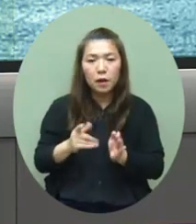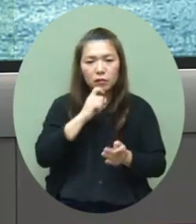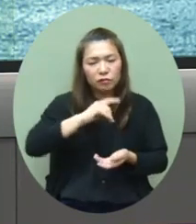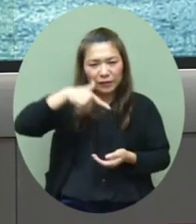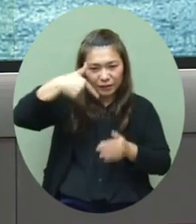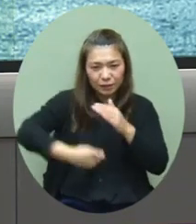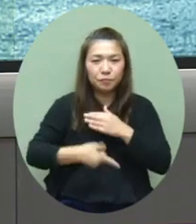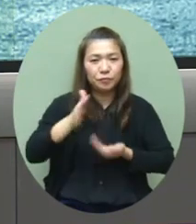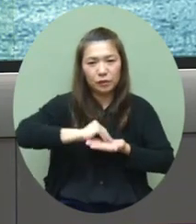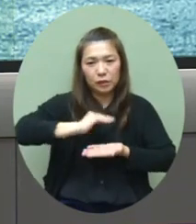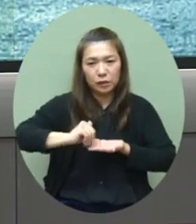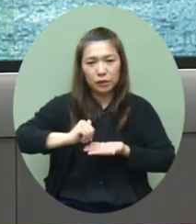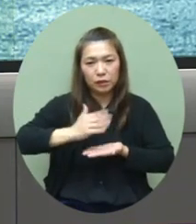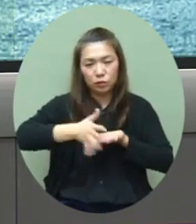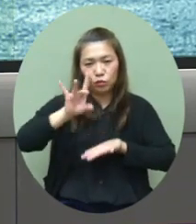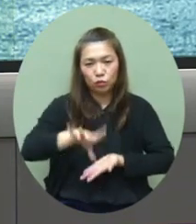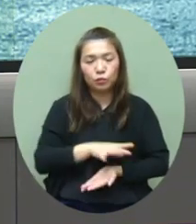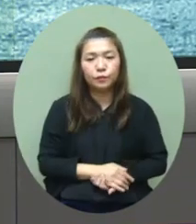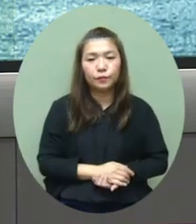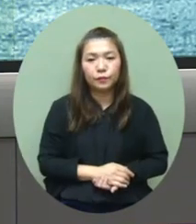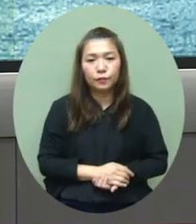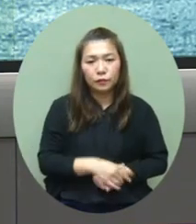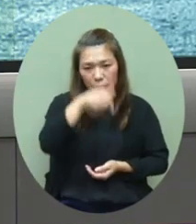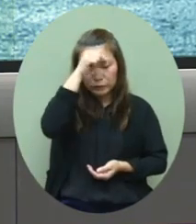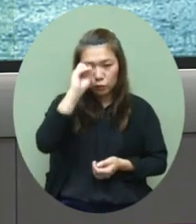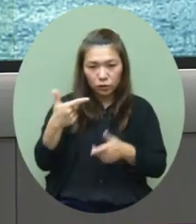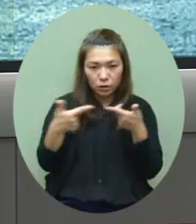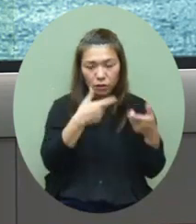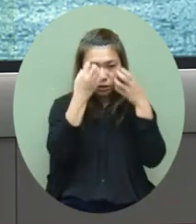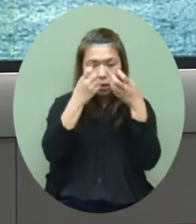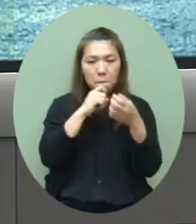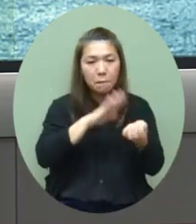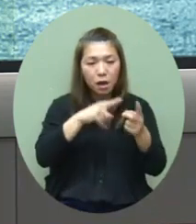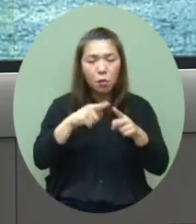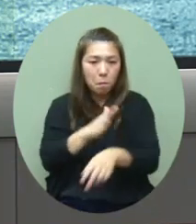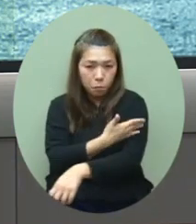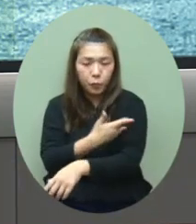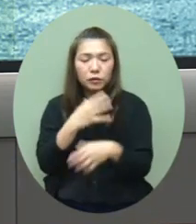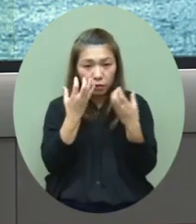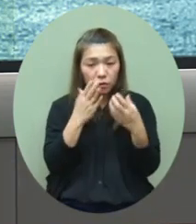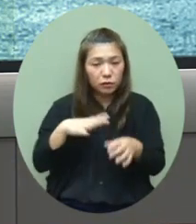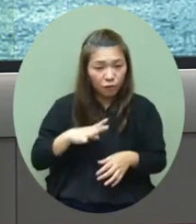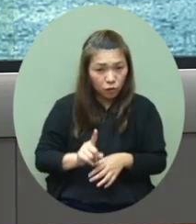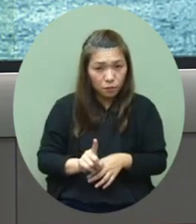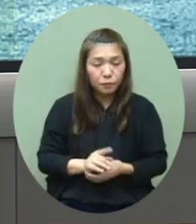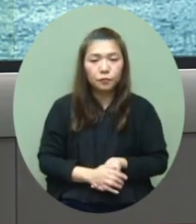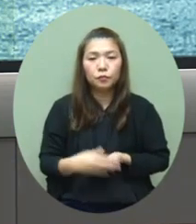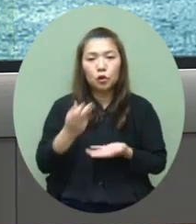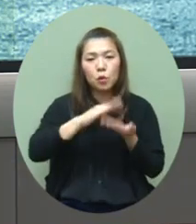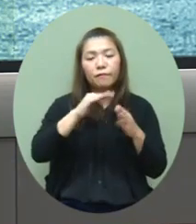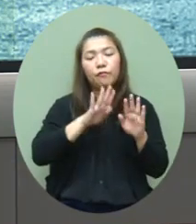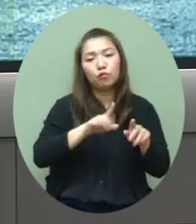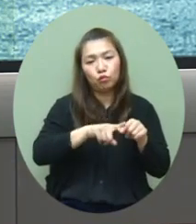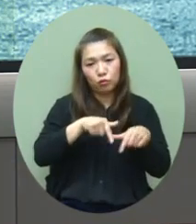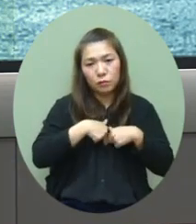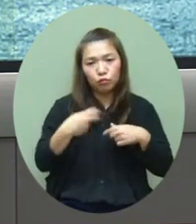底的清洁消毒那院方会继续监察病人和员工的健康情况也都会和卫生防